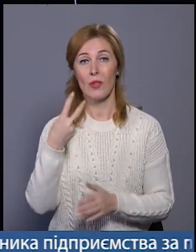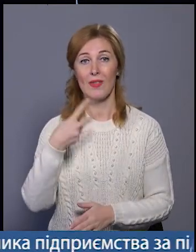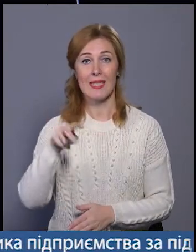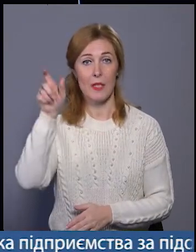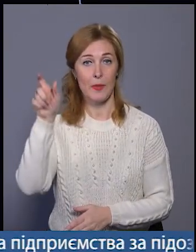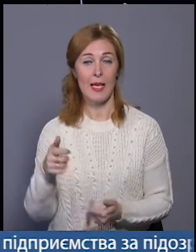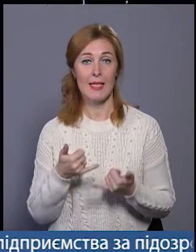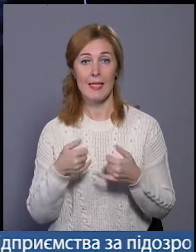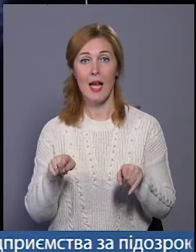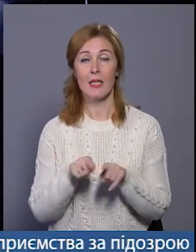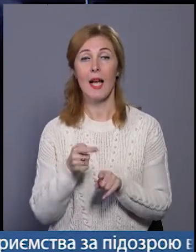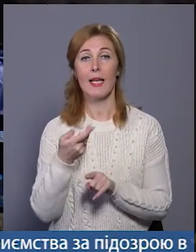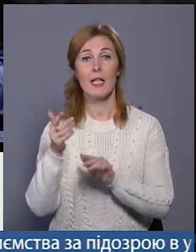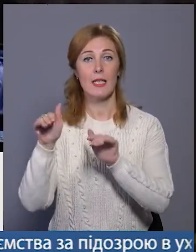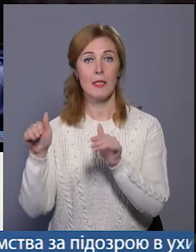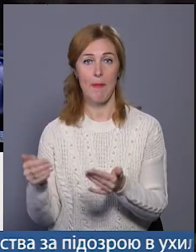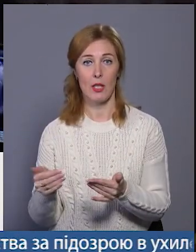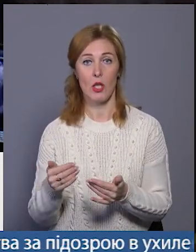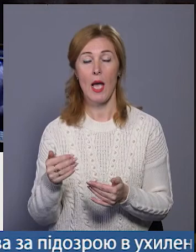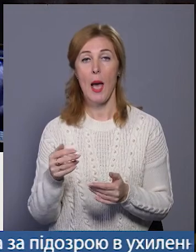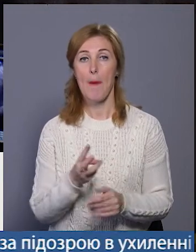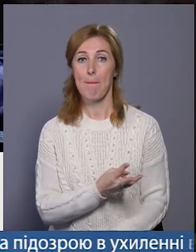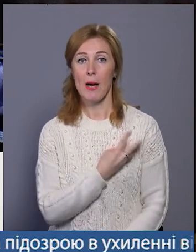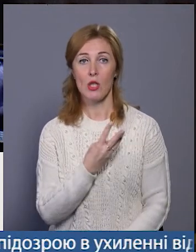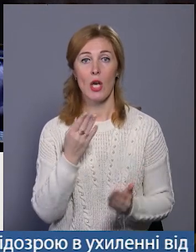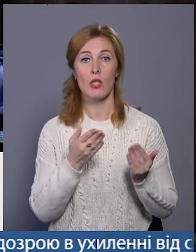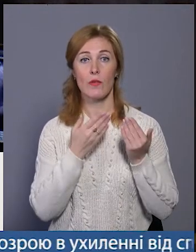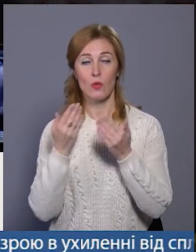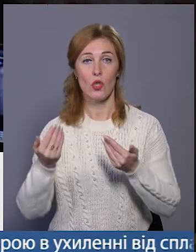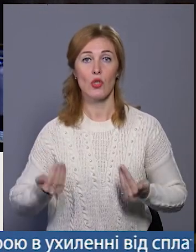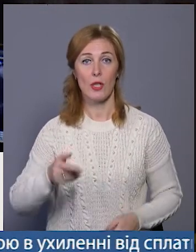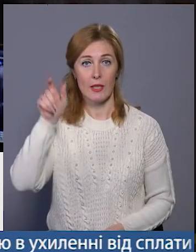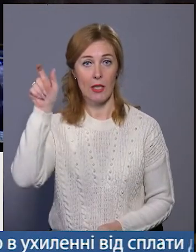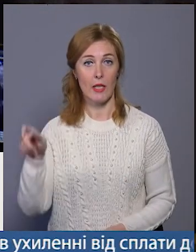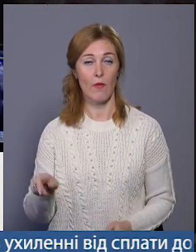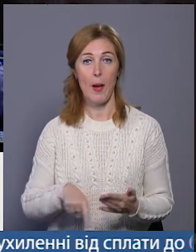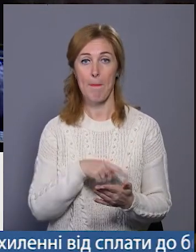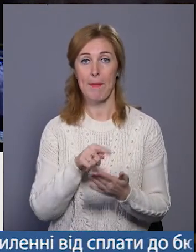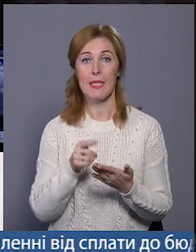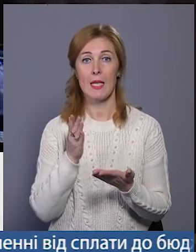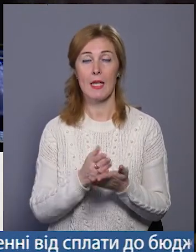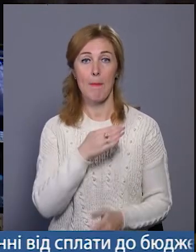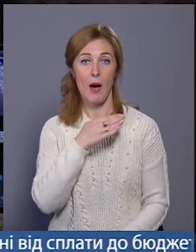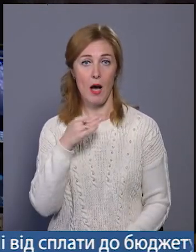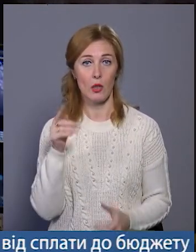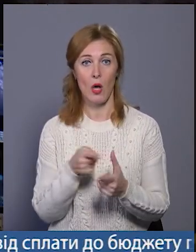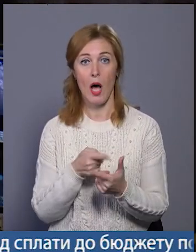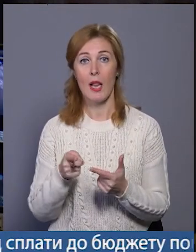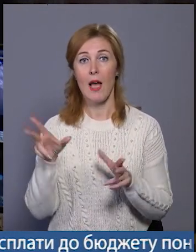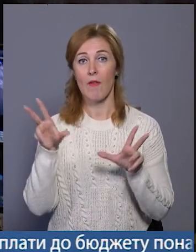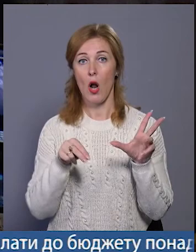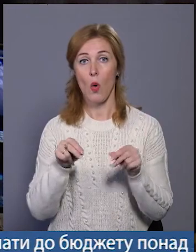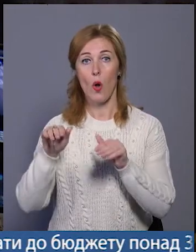Зараз ця кількість зменшилася. Бажаючих звернутися жителів міста є багато, але враховуючи карантин і обмеження